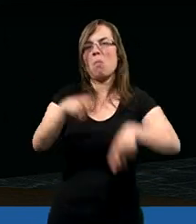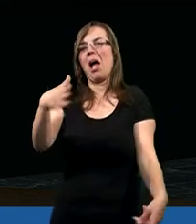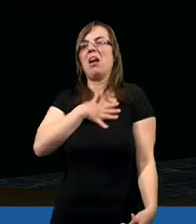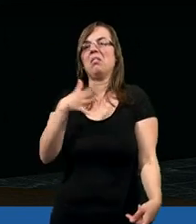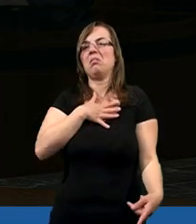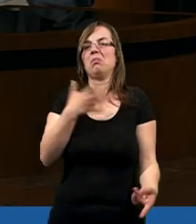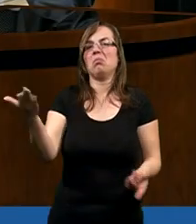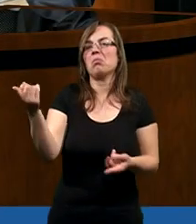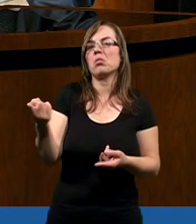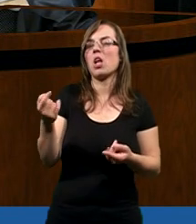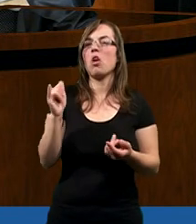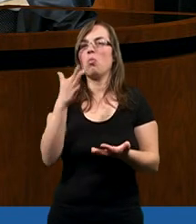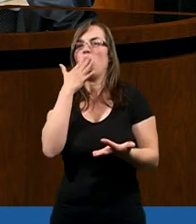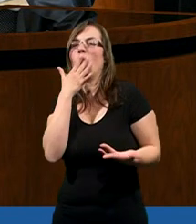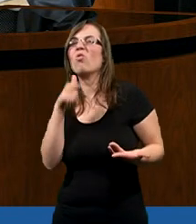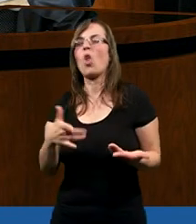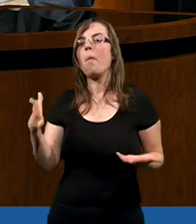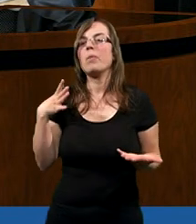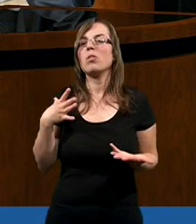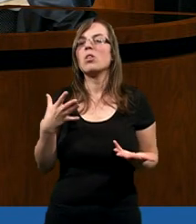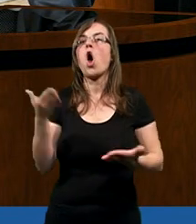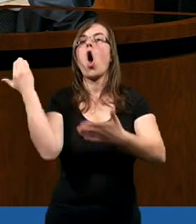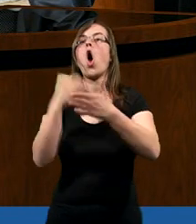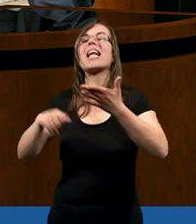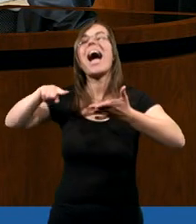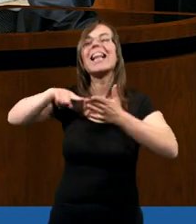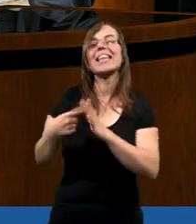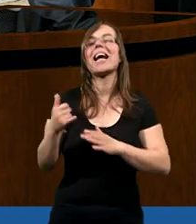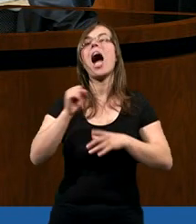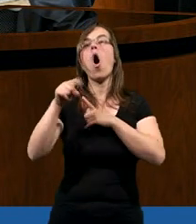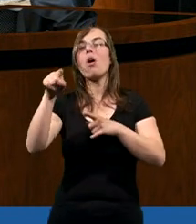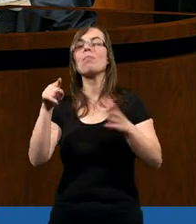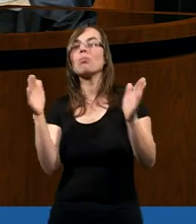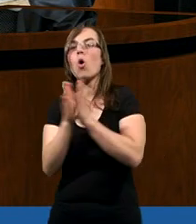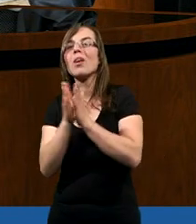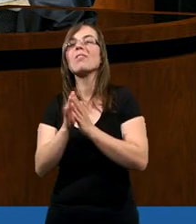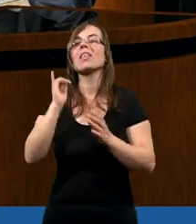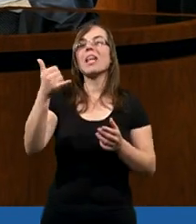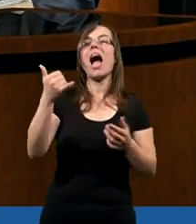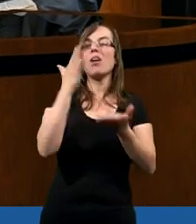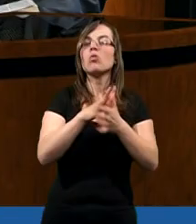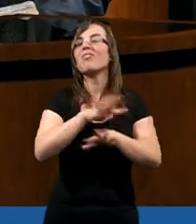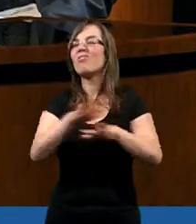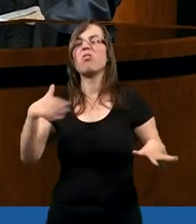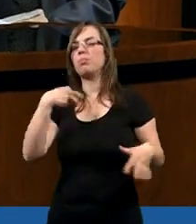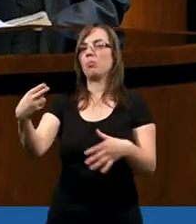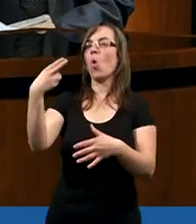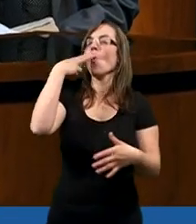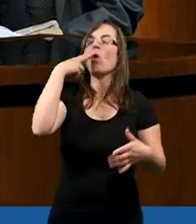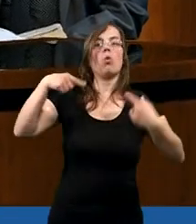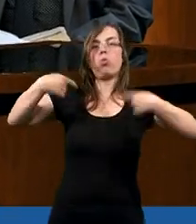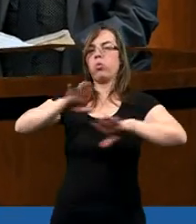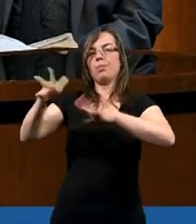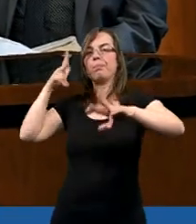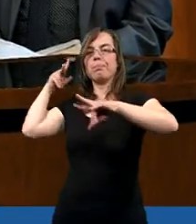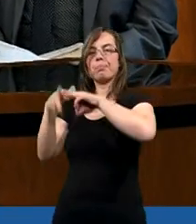normalny. I mówi, to było ostatni raz po tej modlitwie. To znaczy, już w ogóle więcej nie